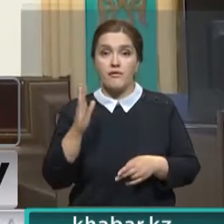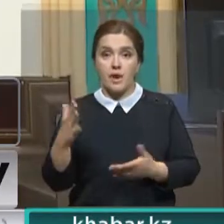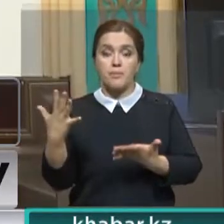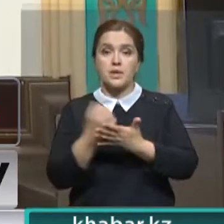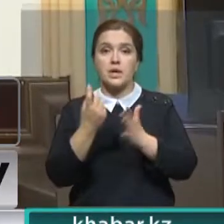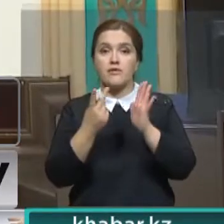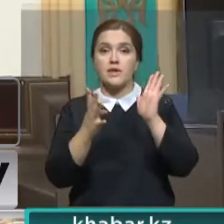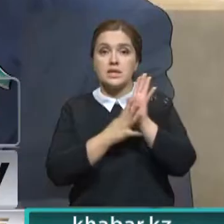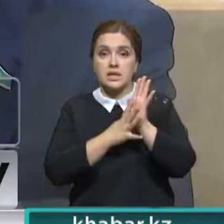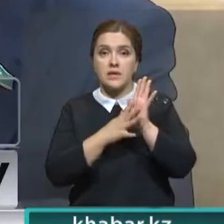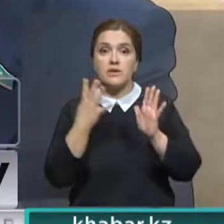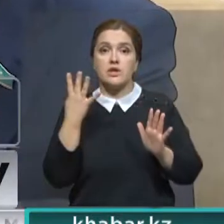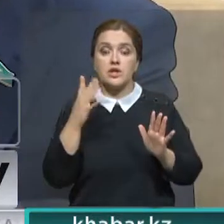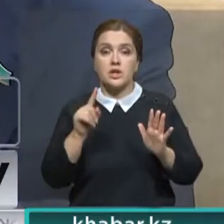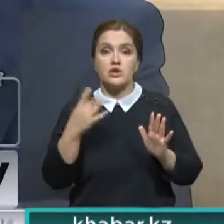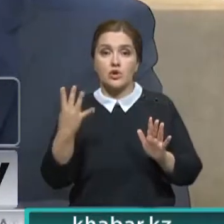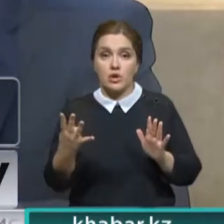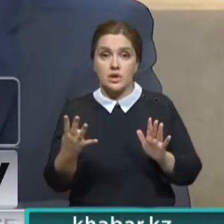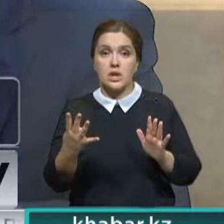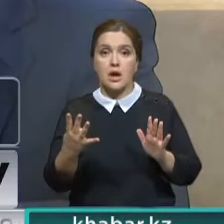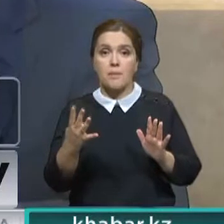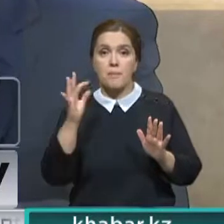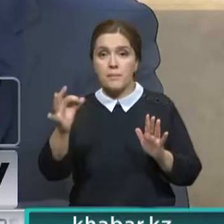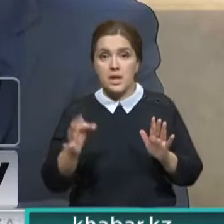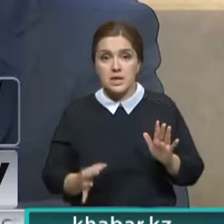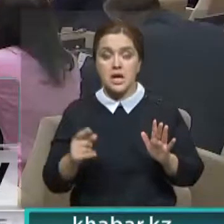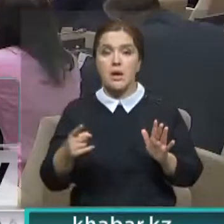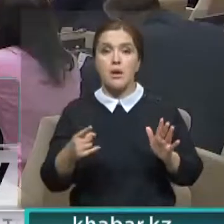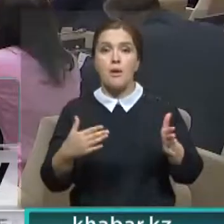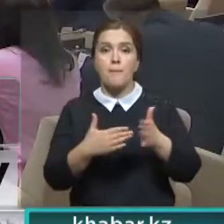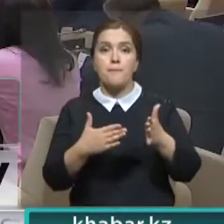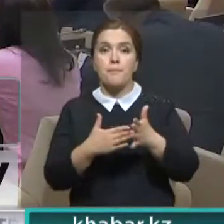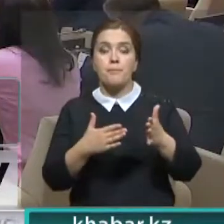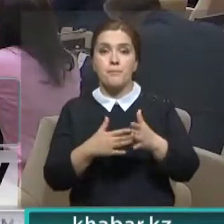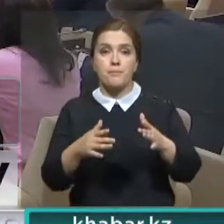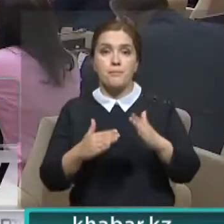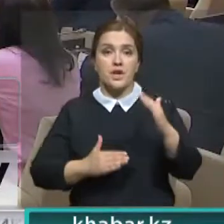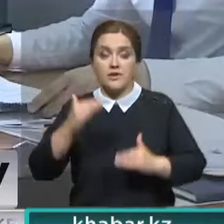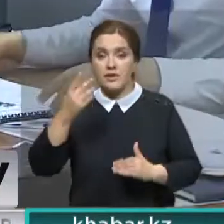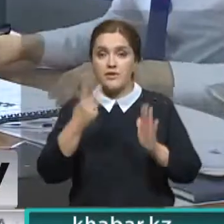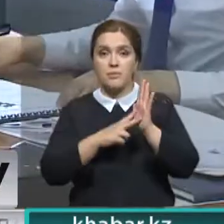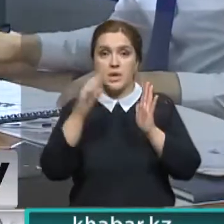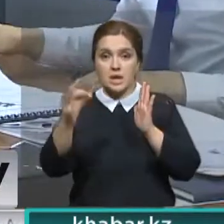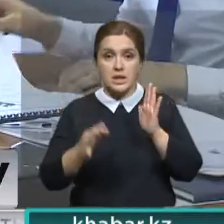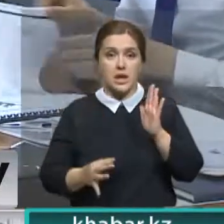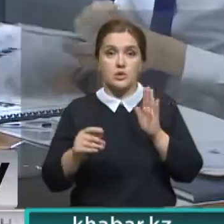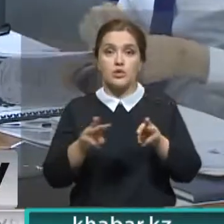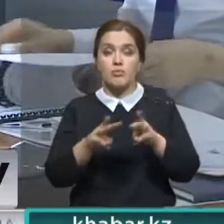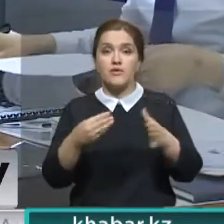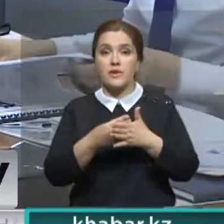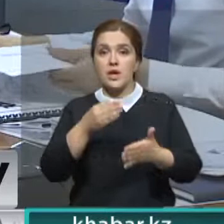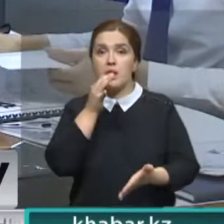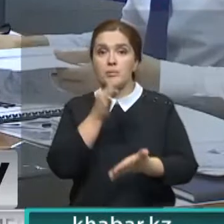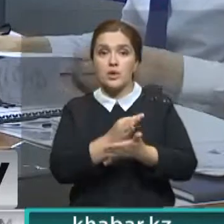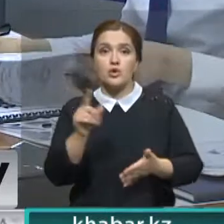его к ВВП достигло 29,4% и превысило установленное ограничение в 27%. На что